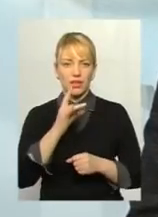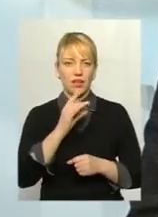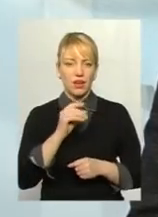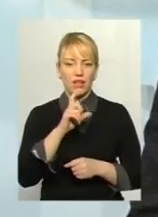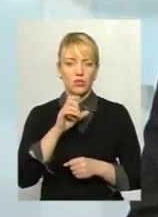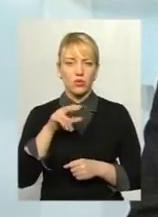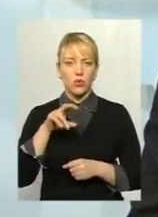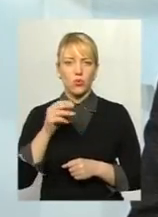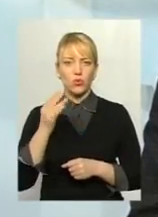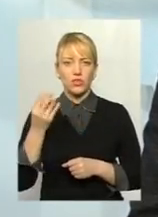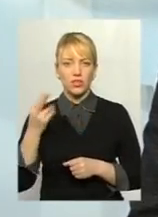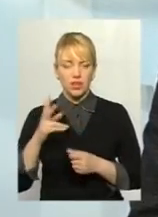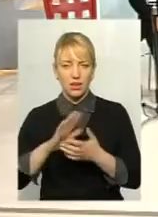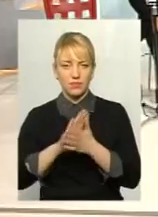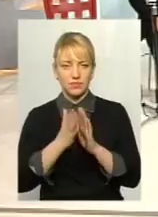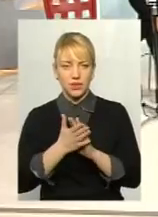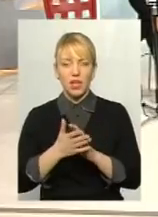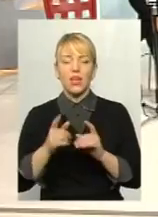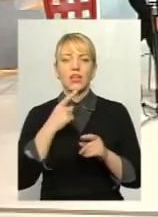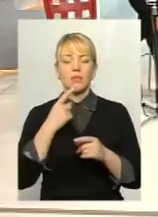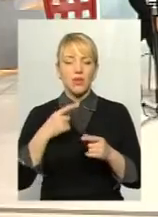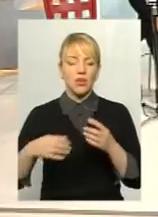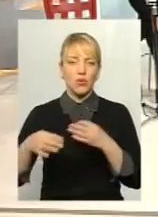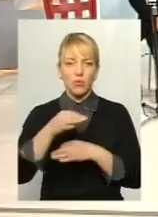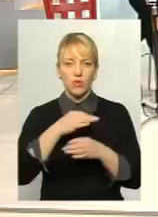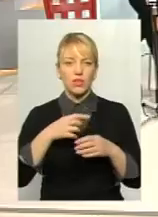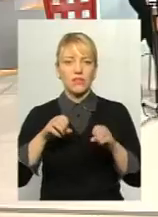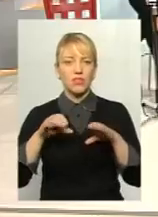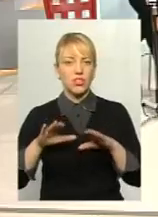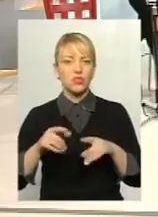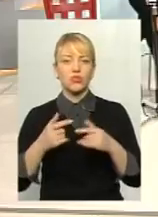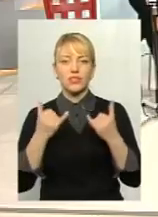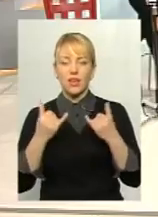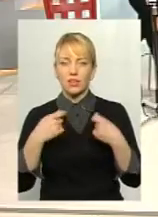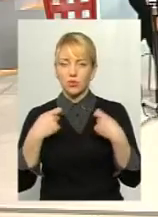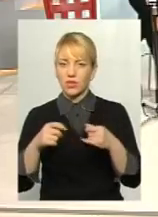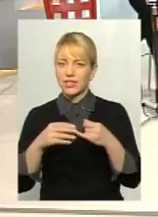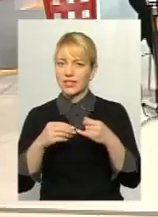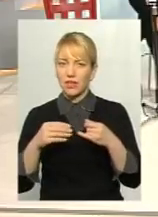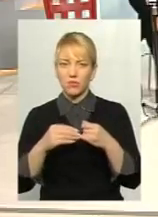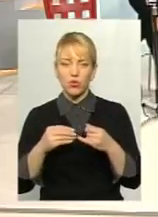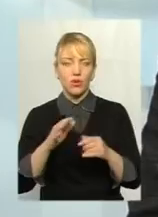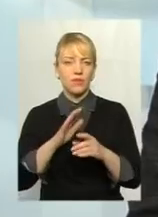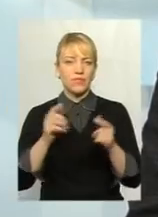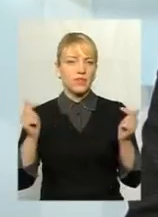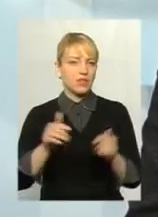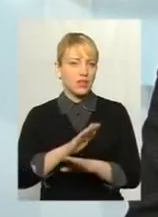українською землею є не на часі. Давайте ми розробимо зелену карту, дорожню карту.